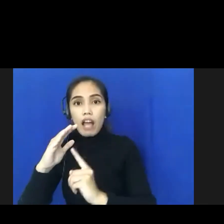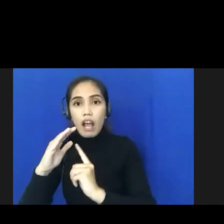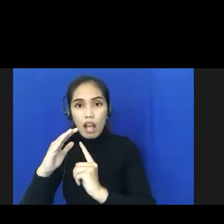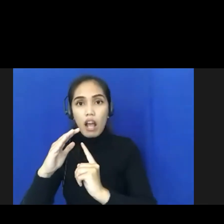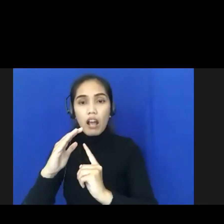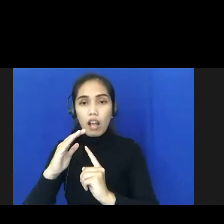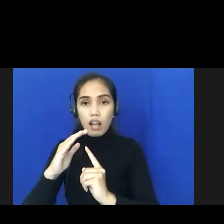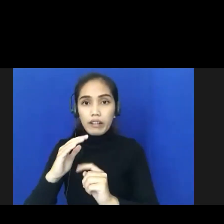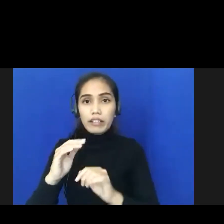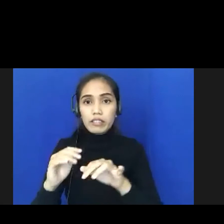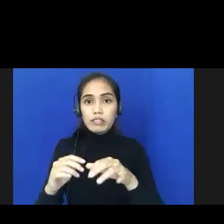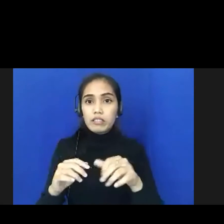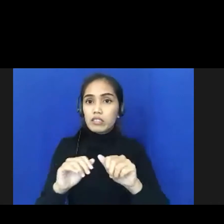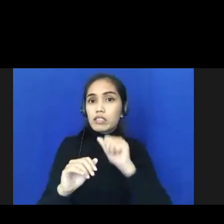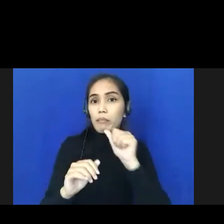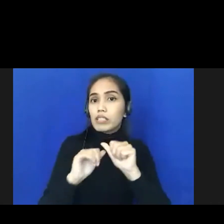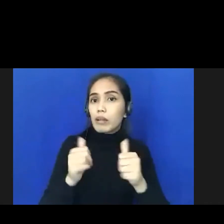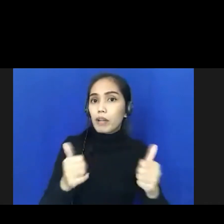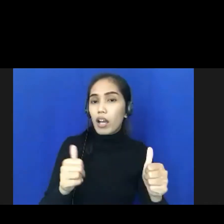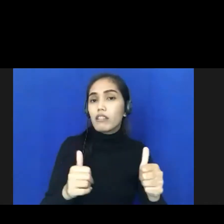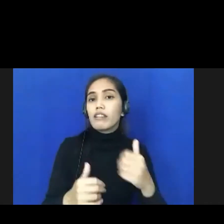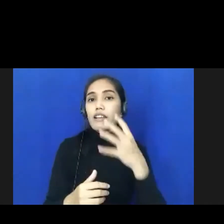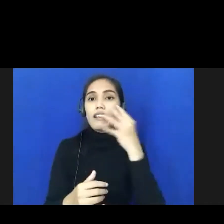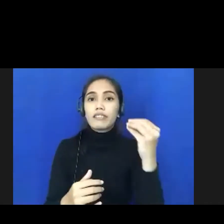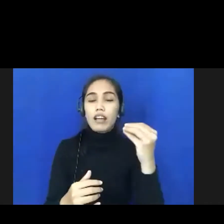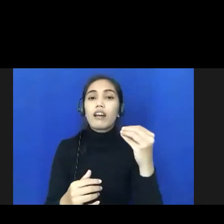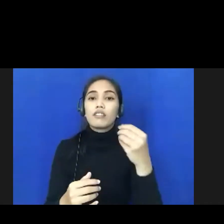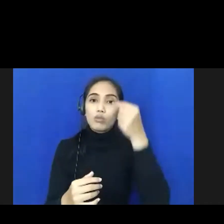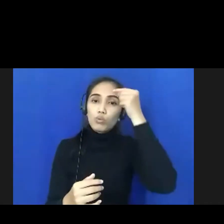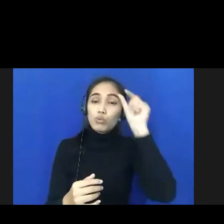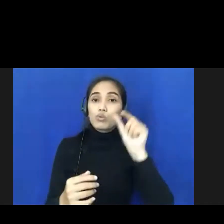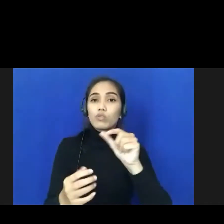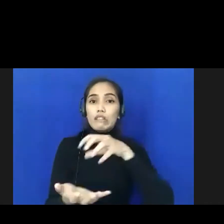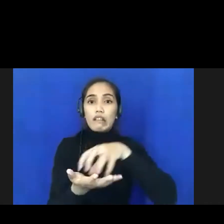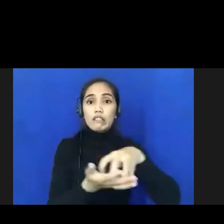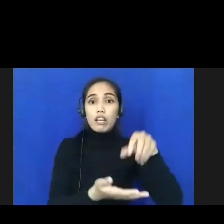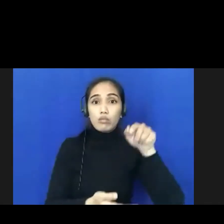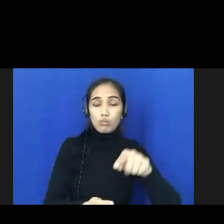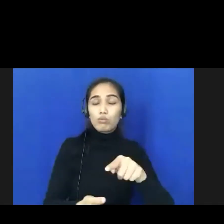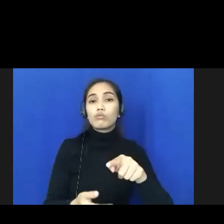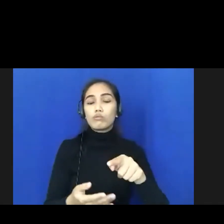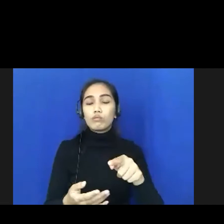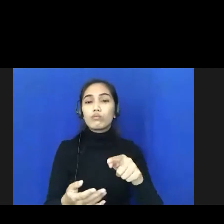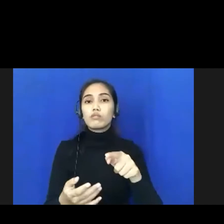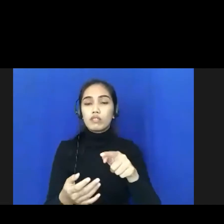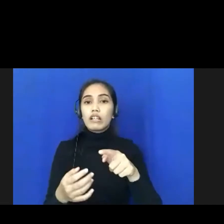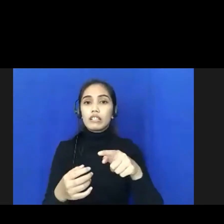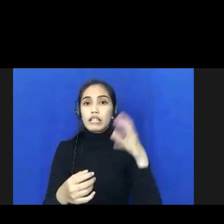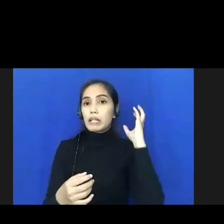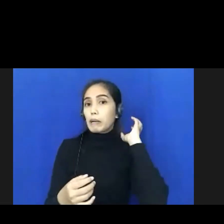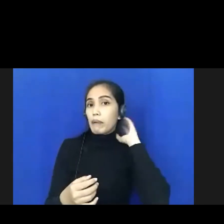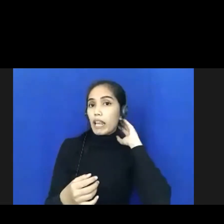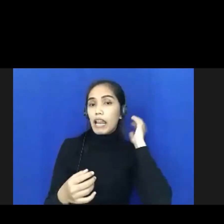desa. Nah memang untuk desa itu oleh Bapak Kadis PMD